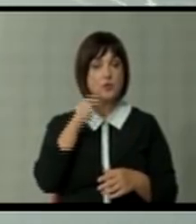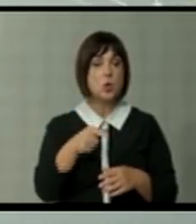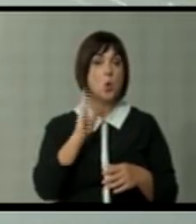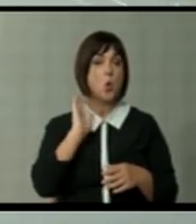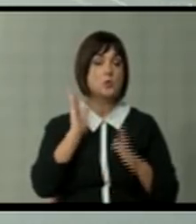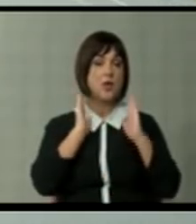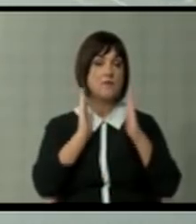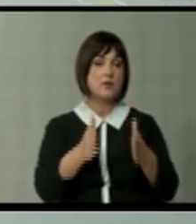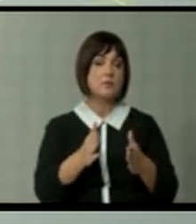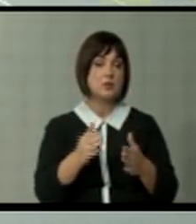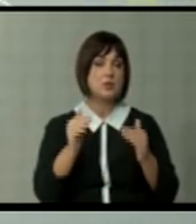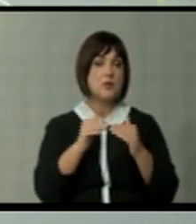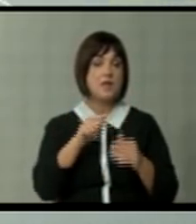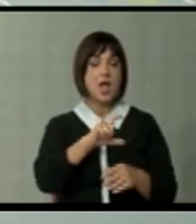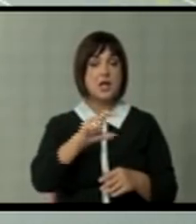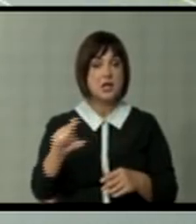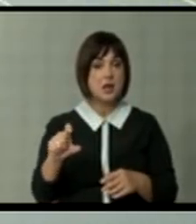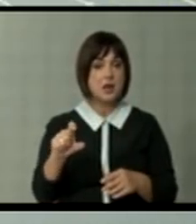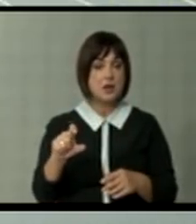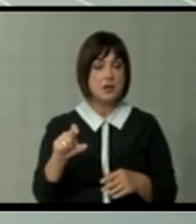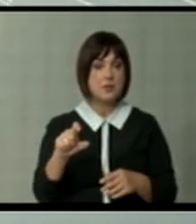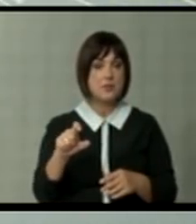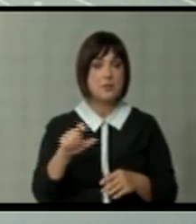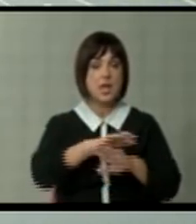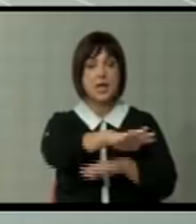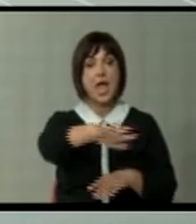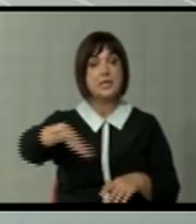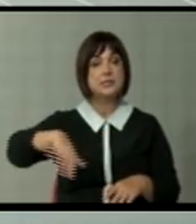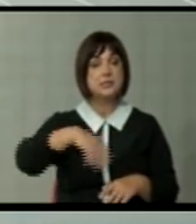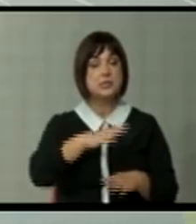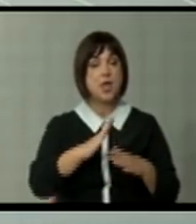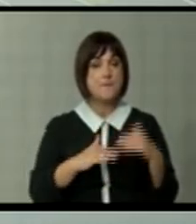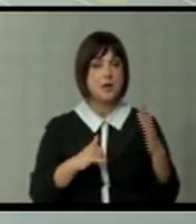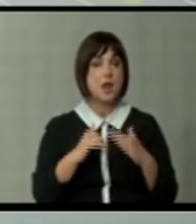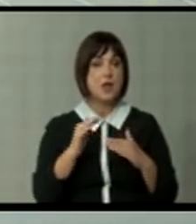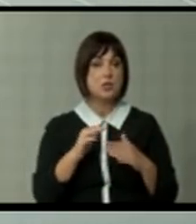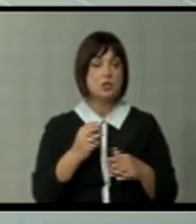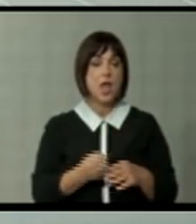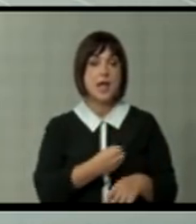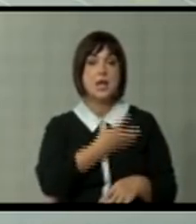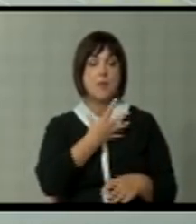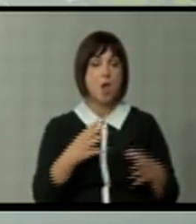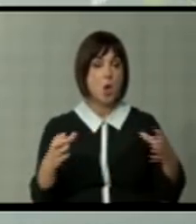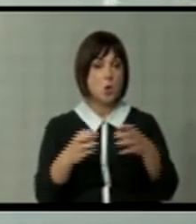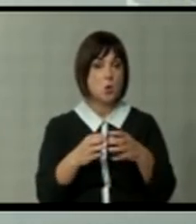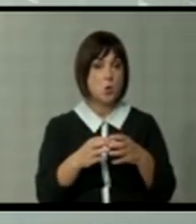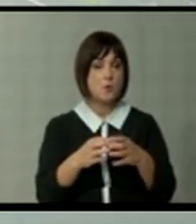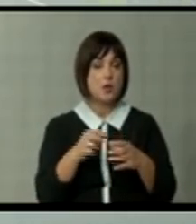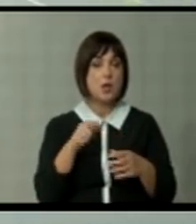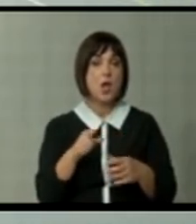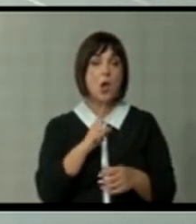правец на релективизирање на вината кај сите практично криминални групи и елити